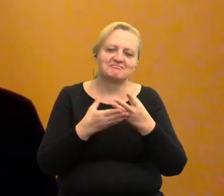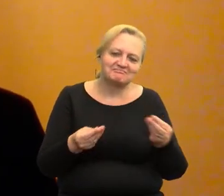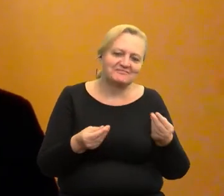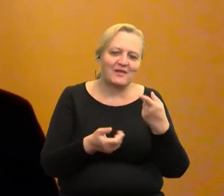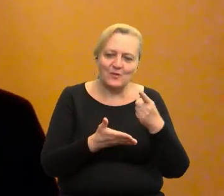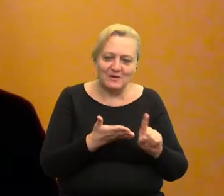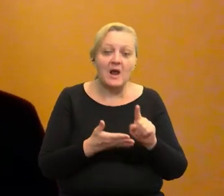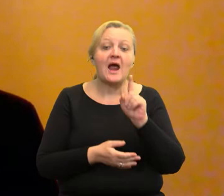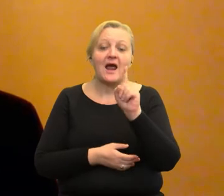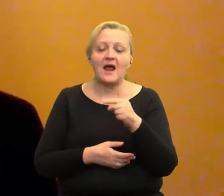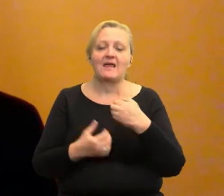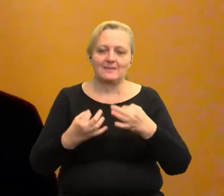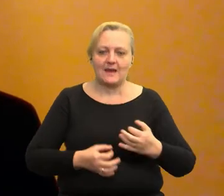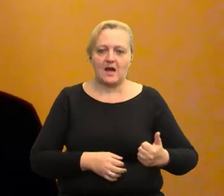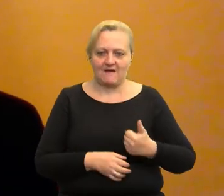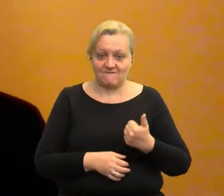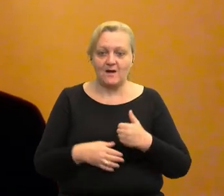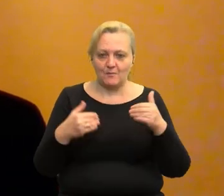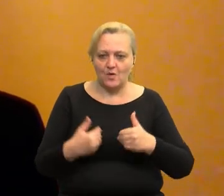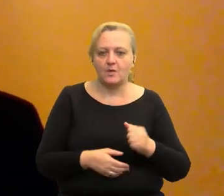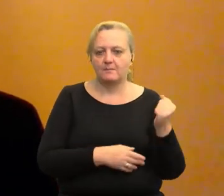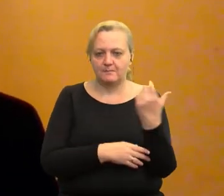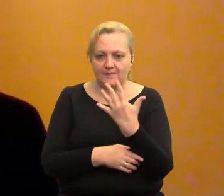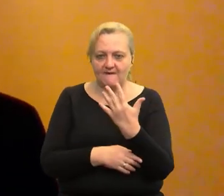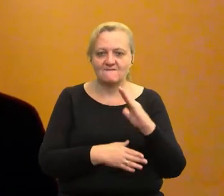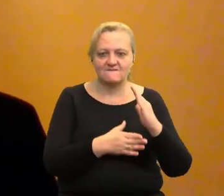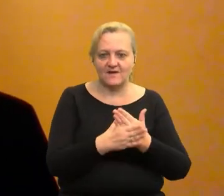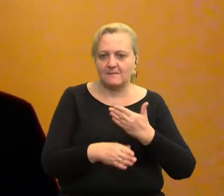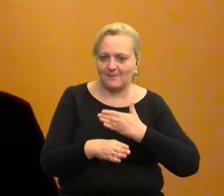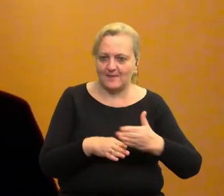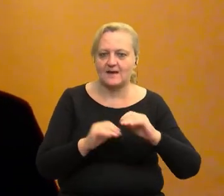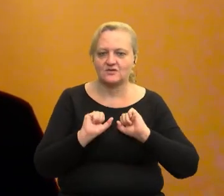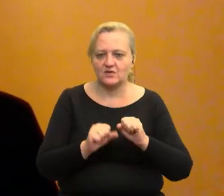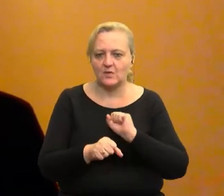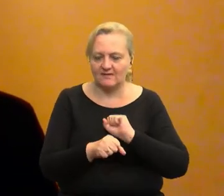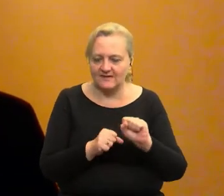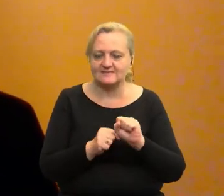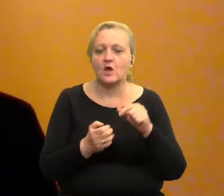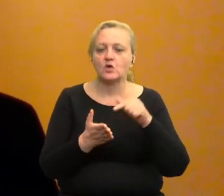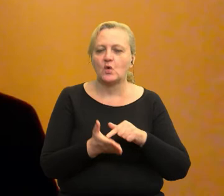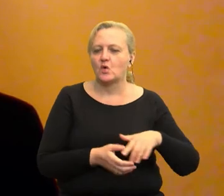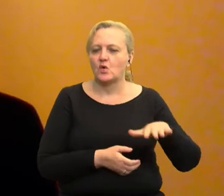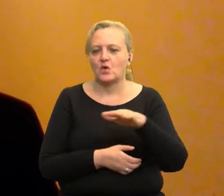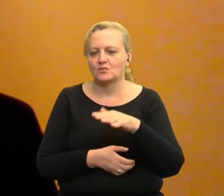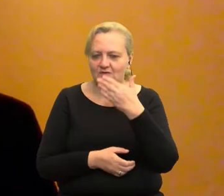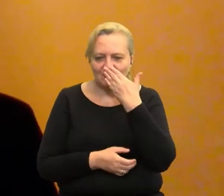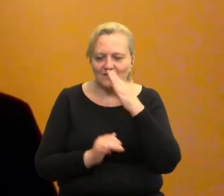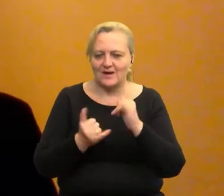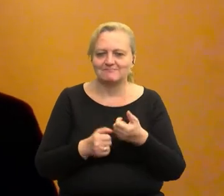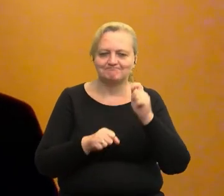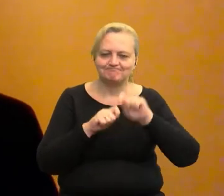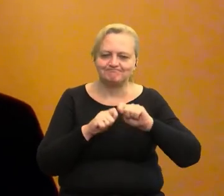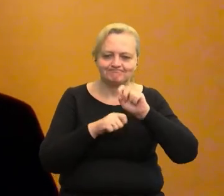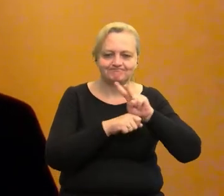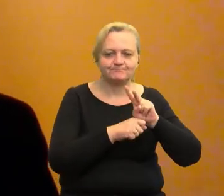pochwalić się, że pięć z tych firm cały czas działa i one działają w takich obszarach, jak na przykład monitorowanie